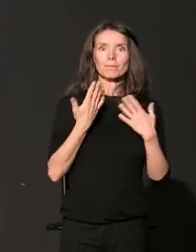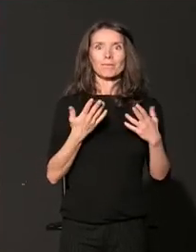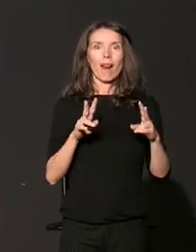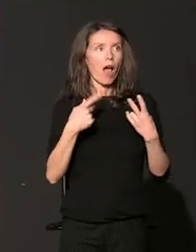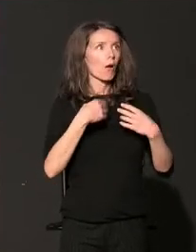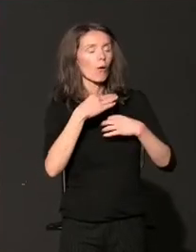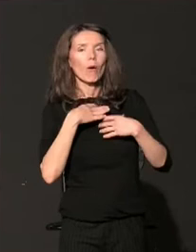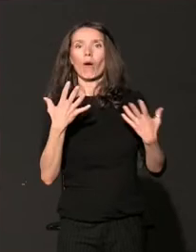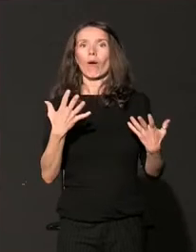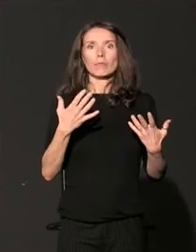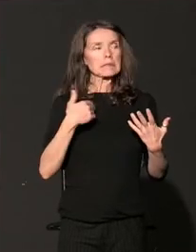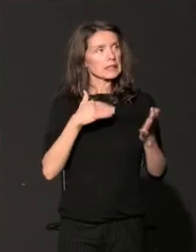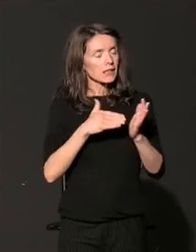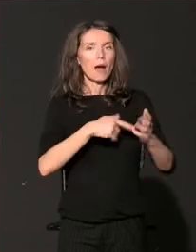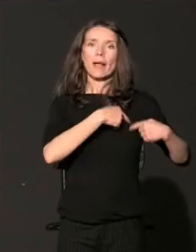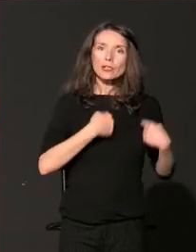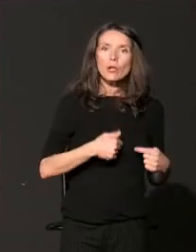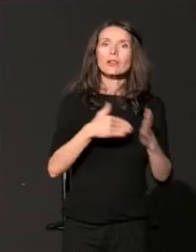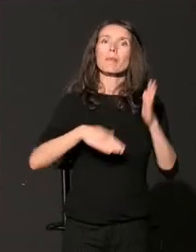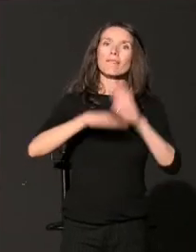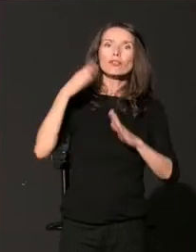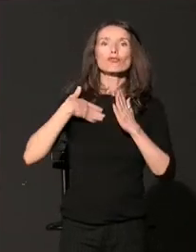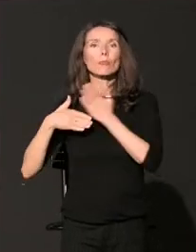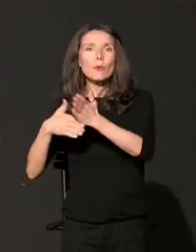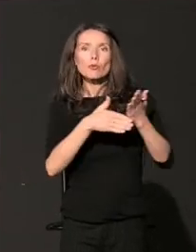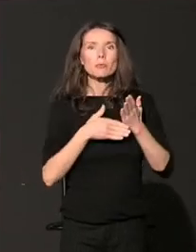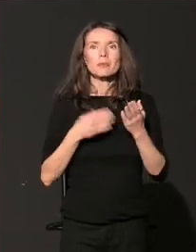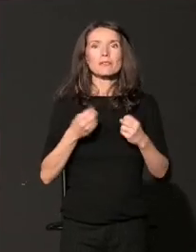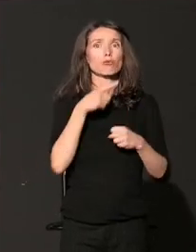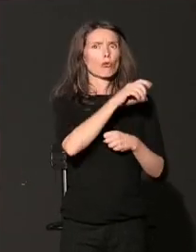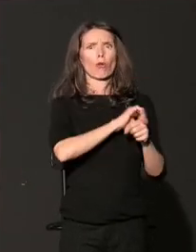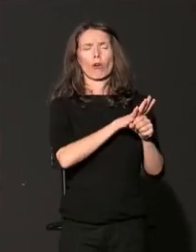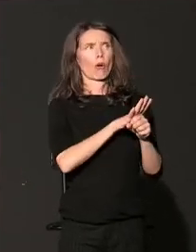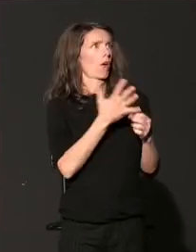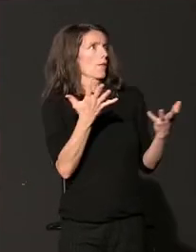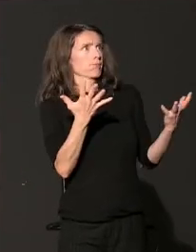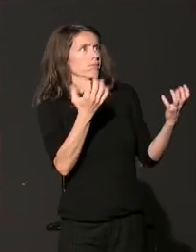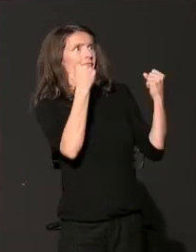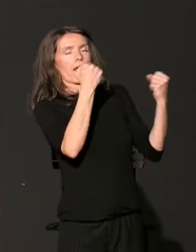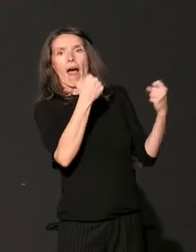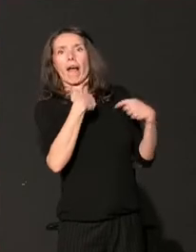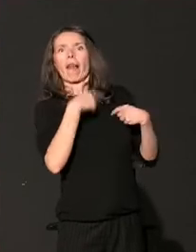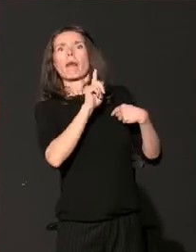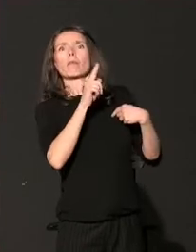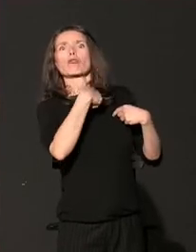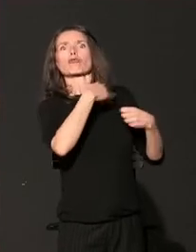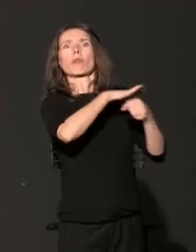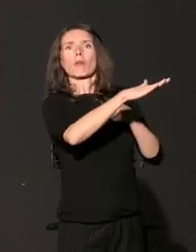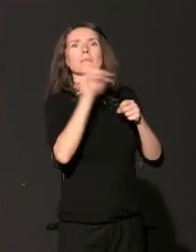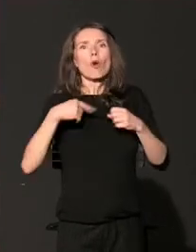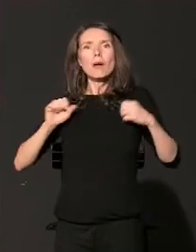da nastimo, da pomažemo jedni drugima, jer ovo je nešto što je veće od svih nas i što jedino možemo rešiti zajedno.